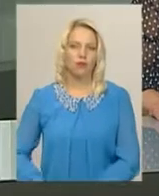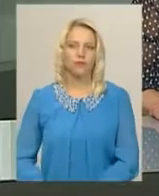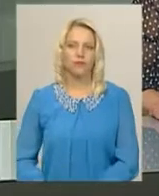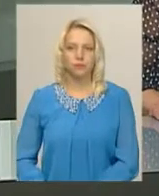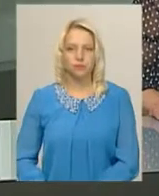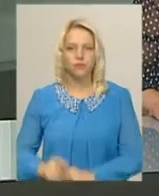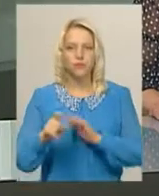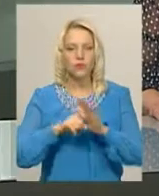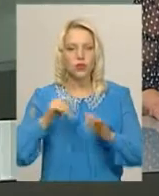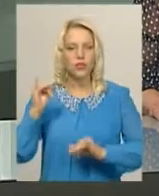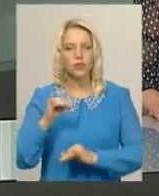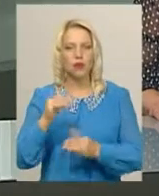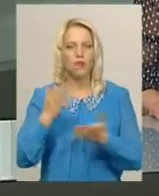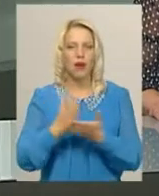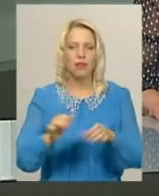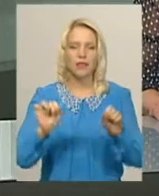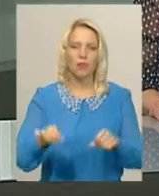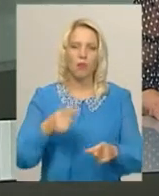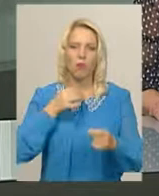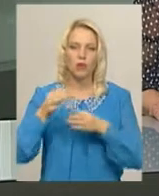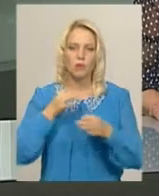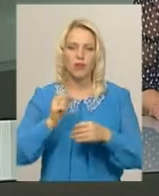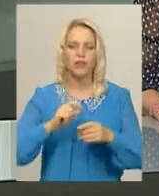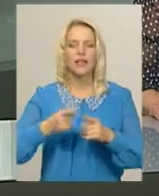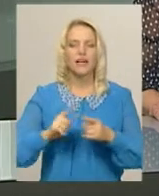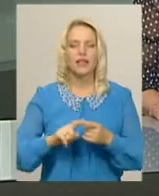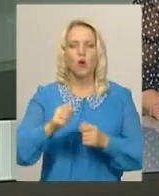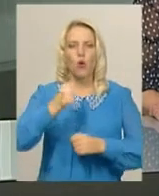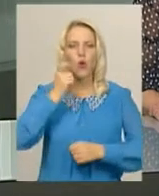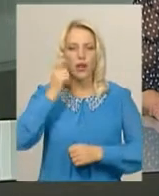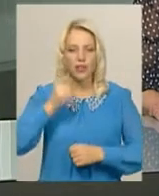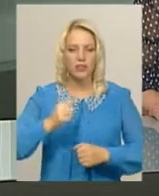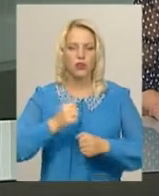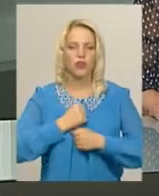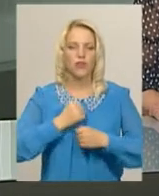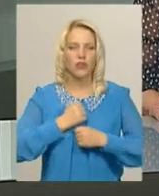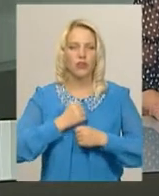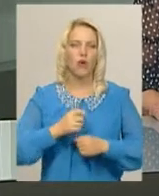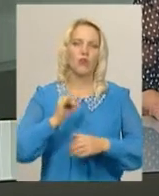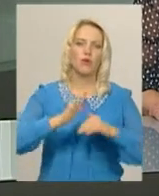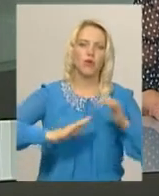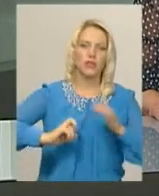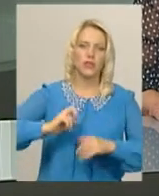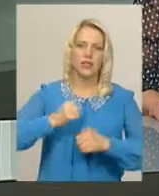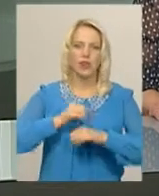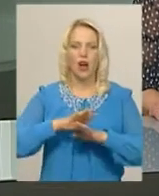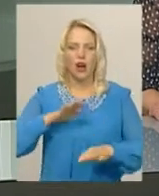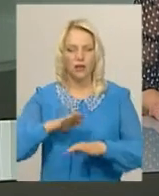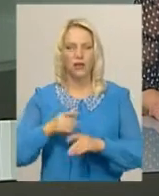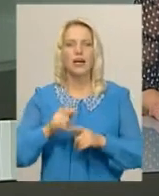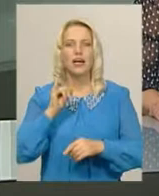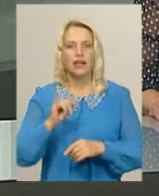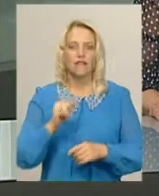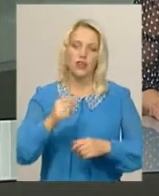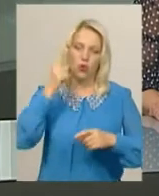Дослідники історії мали змогу поспілкуватися на дискусії українське військо від повстанської до професійної армії – відоме та невідоме. Крім